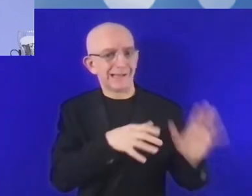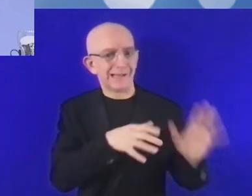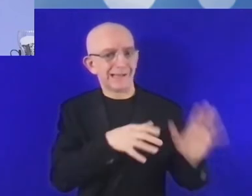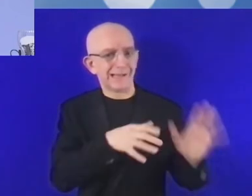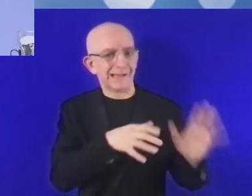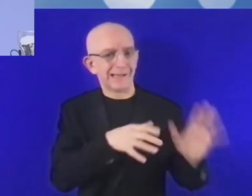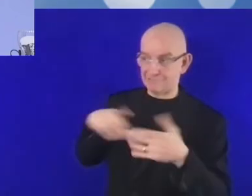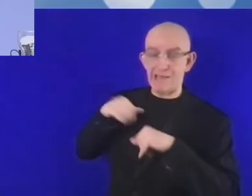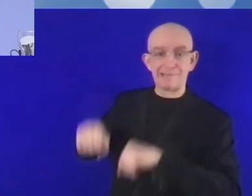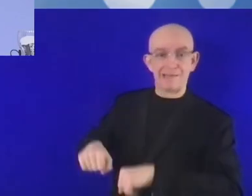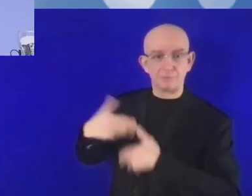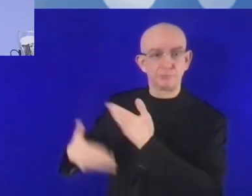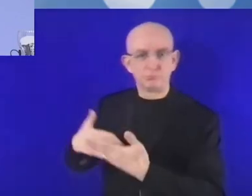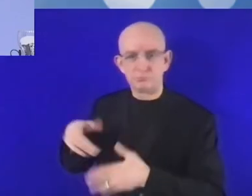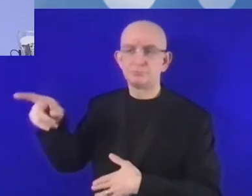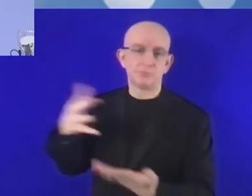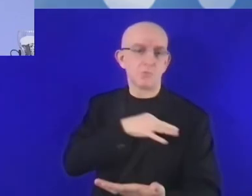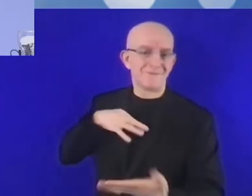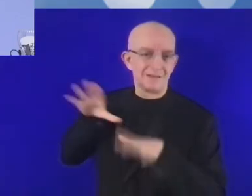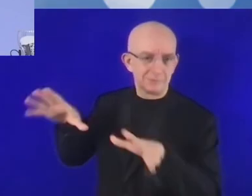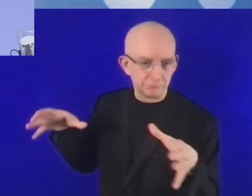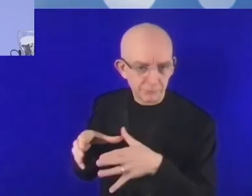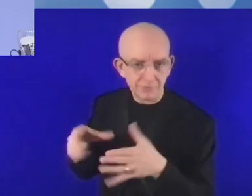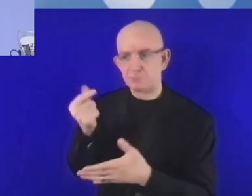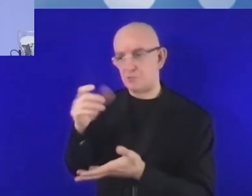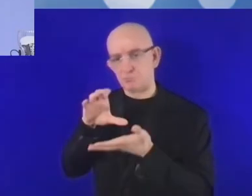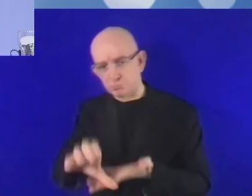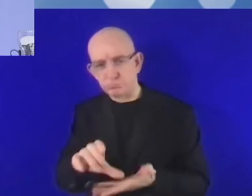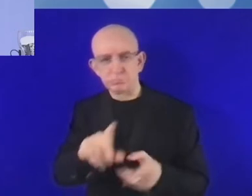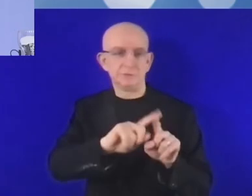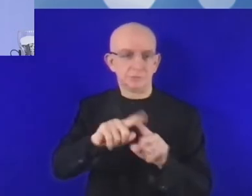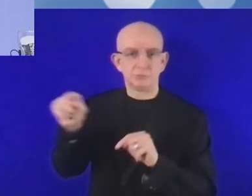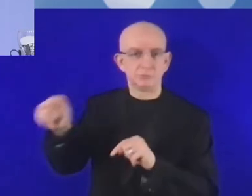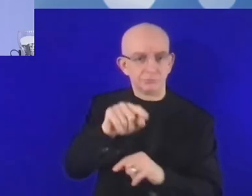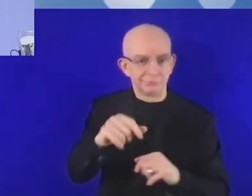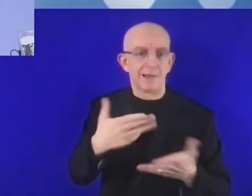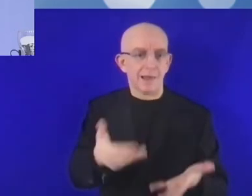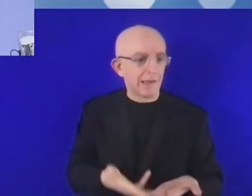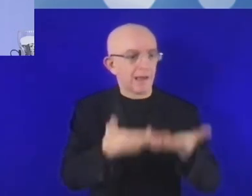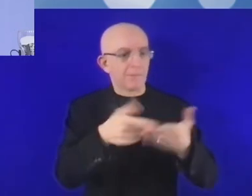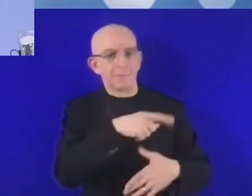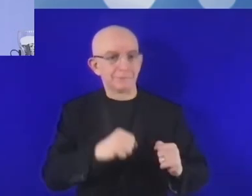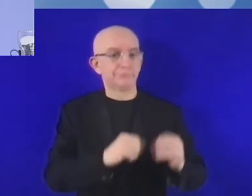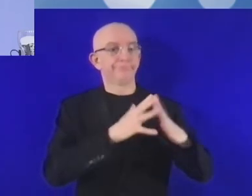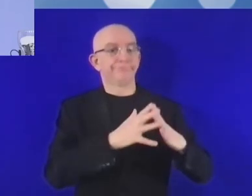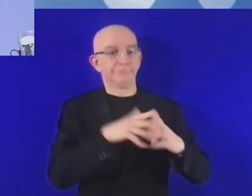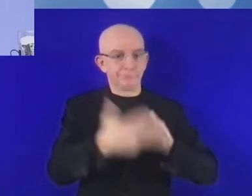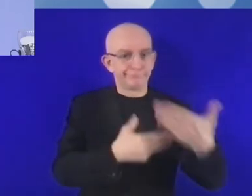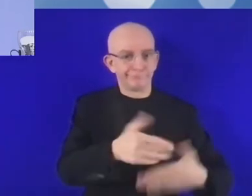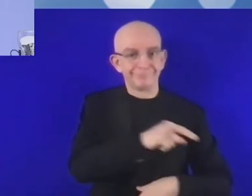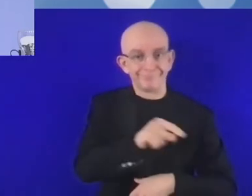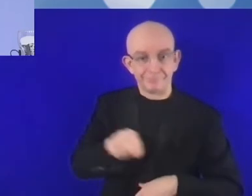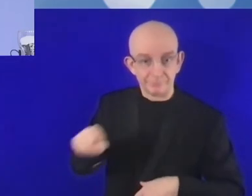ruszyć z kopyta firmom typu start-up. Tam, gdzie kapitał typu venture